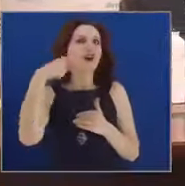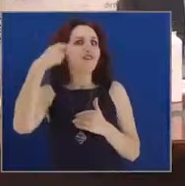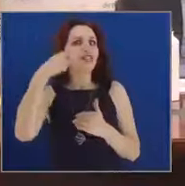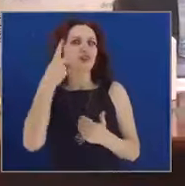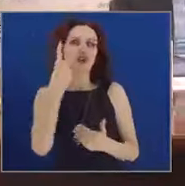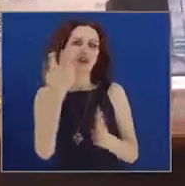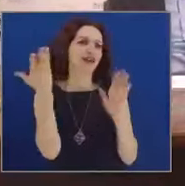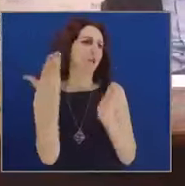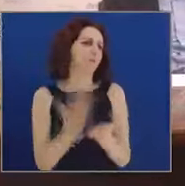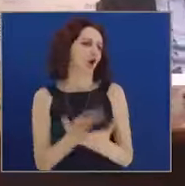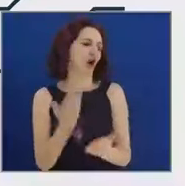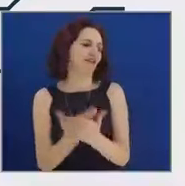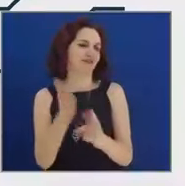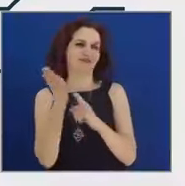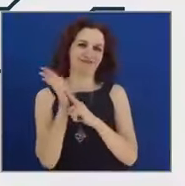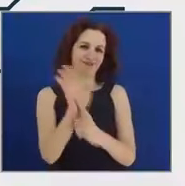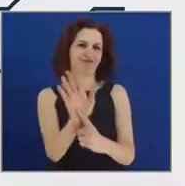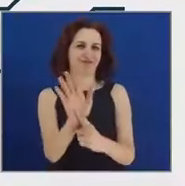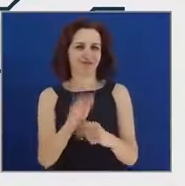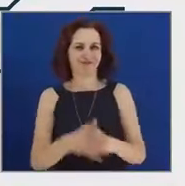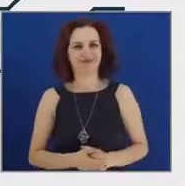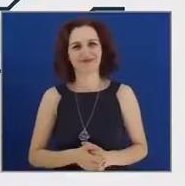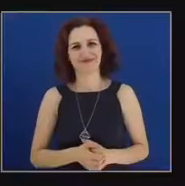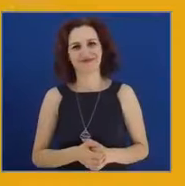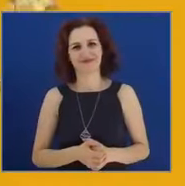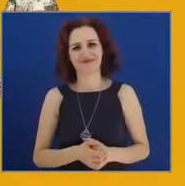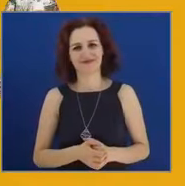un piccolo, e